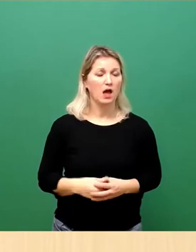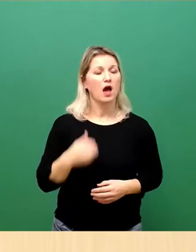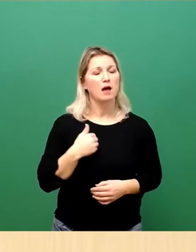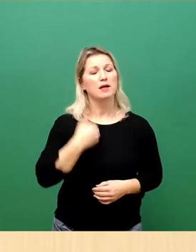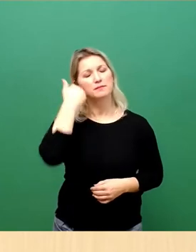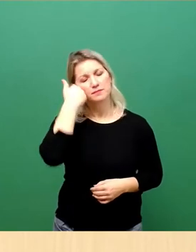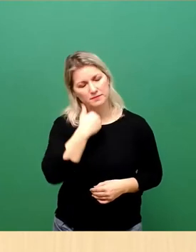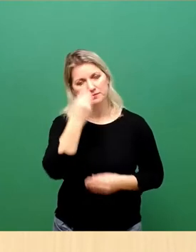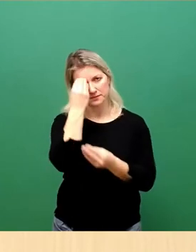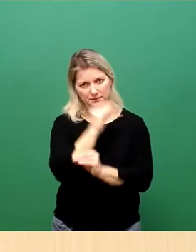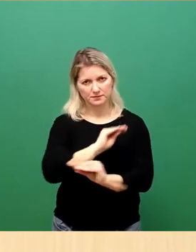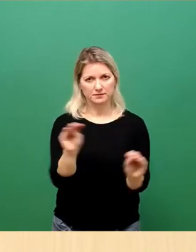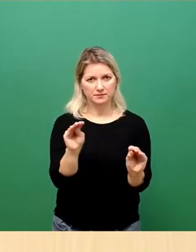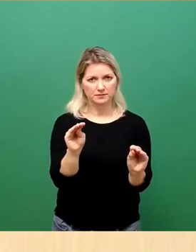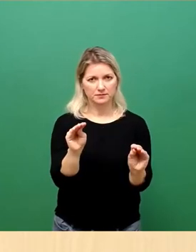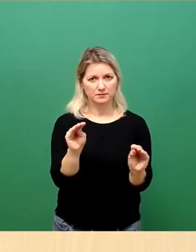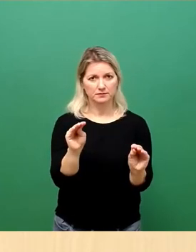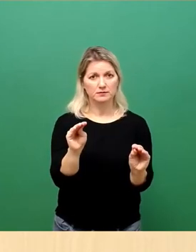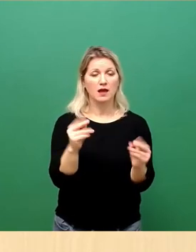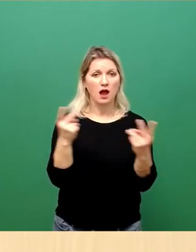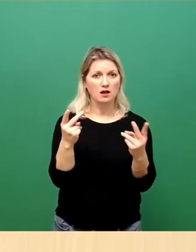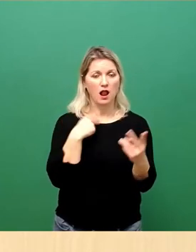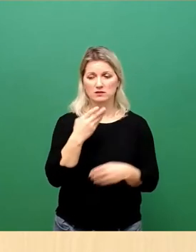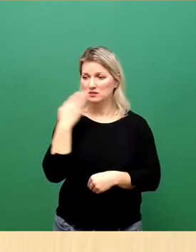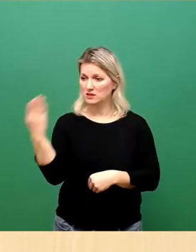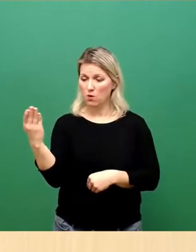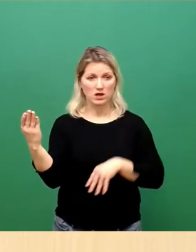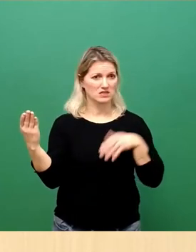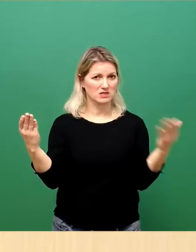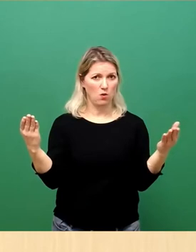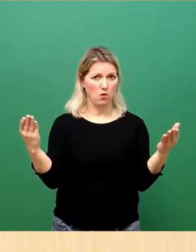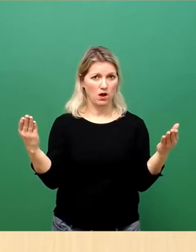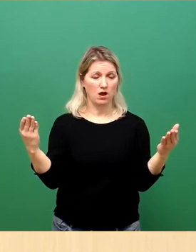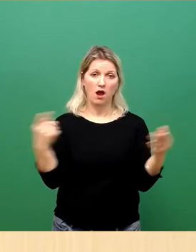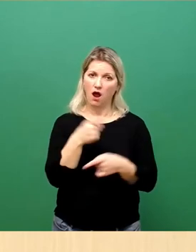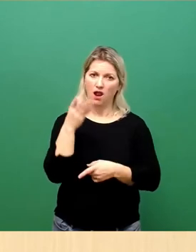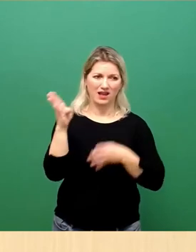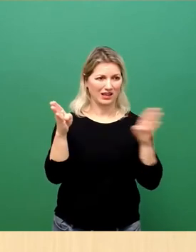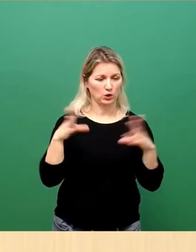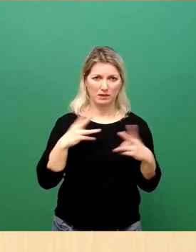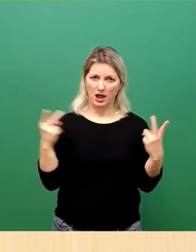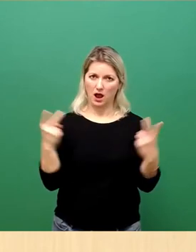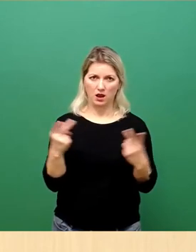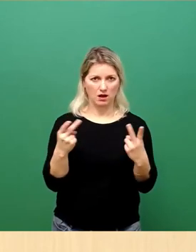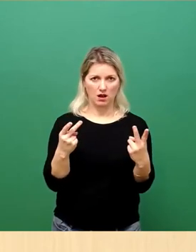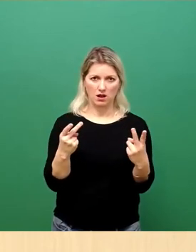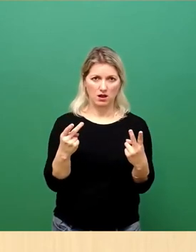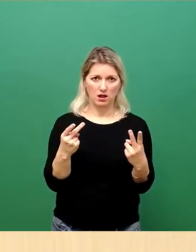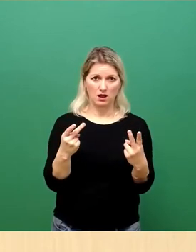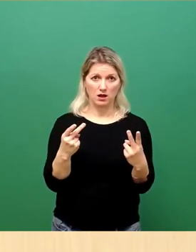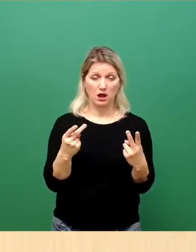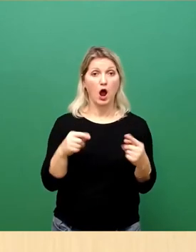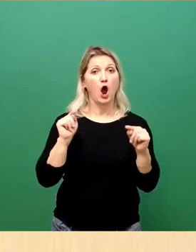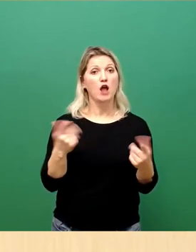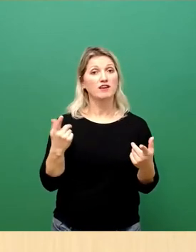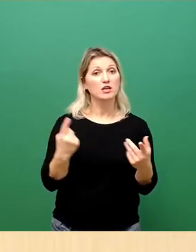in die eine und auch in die andere Richtung, lassen Sie es heute nicht auf eine Zufallsmehrheit ankommen.